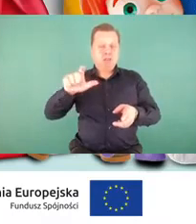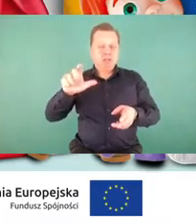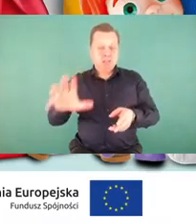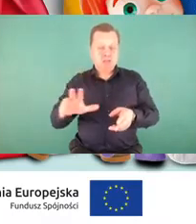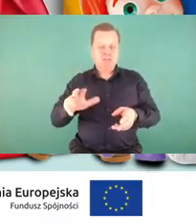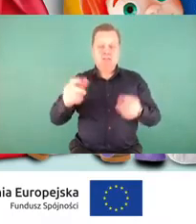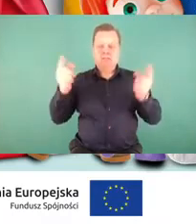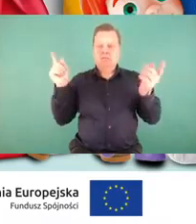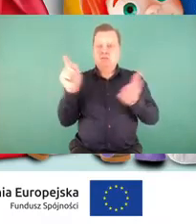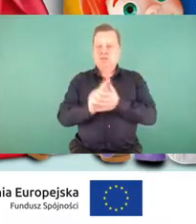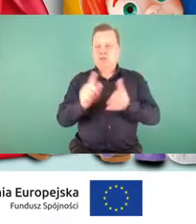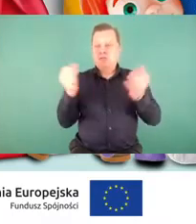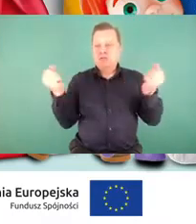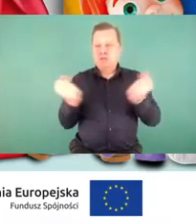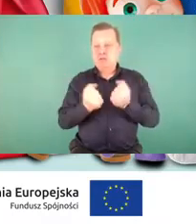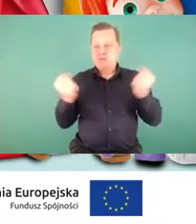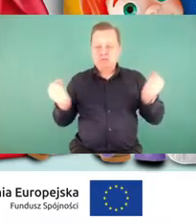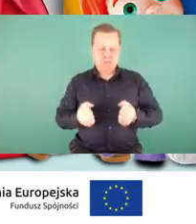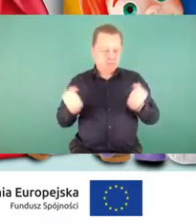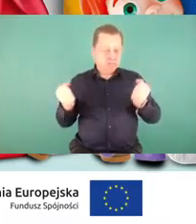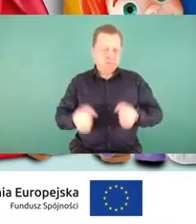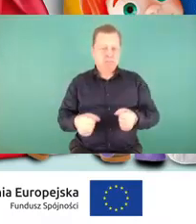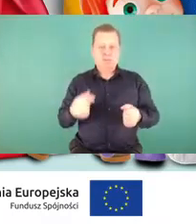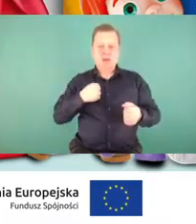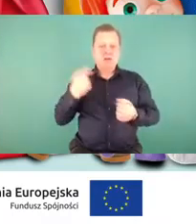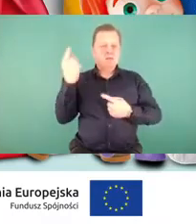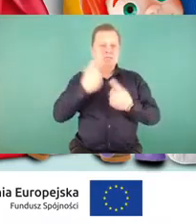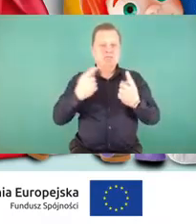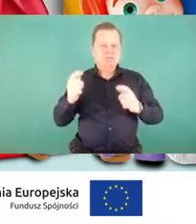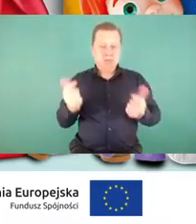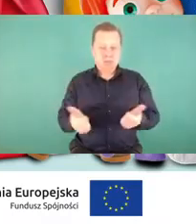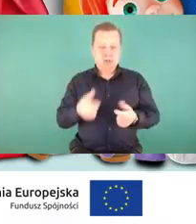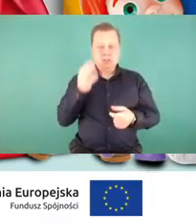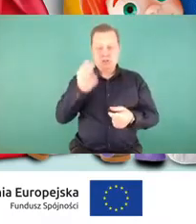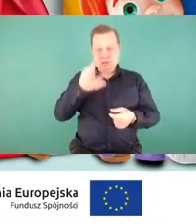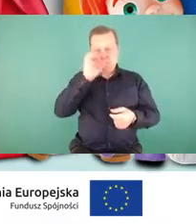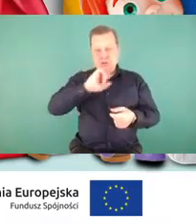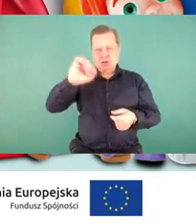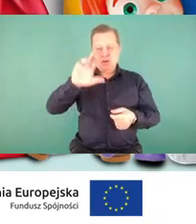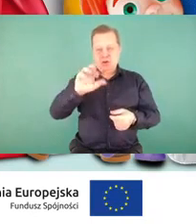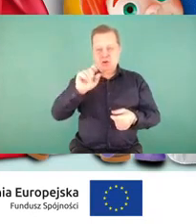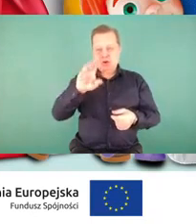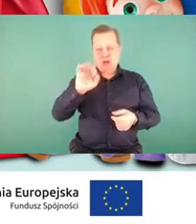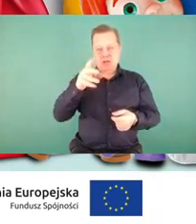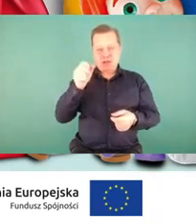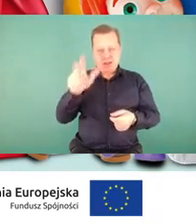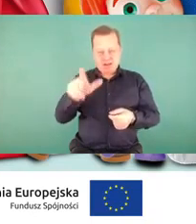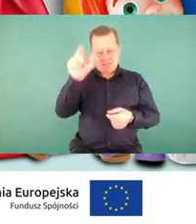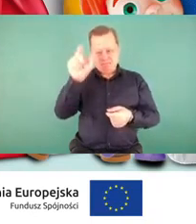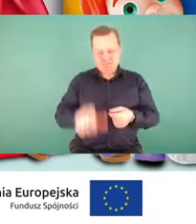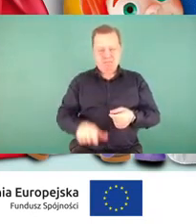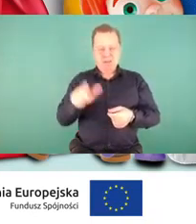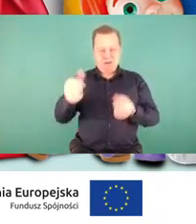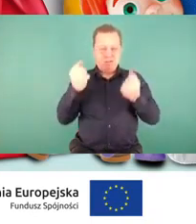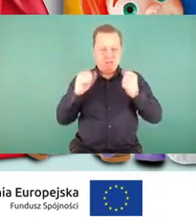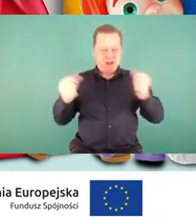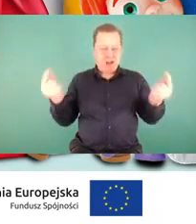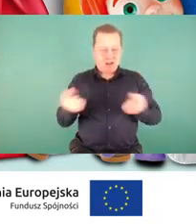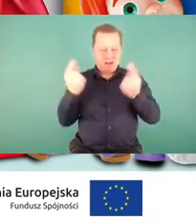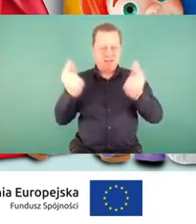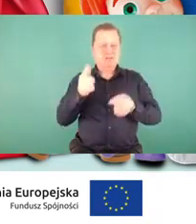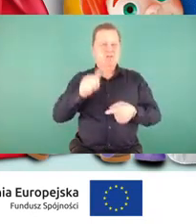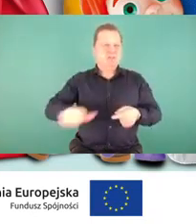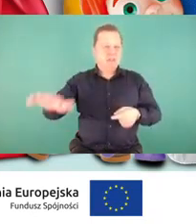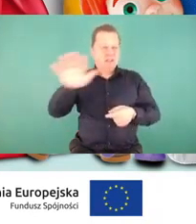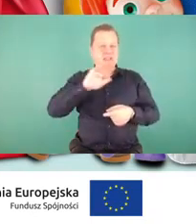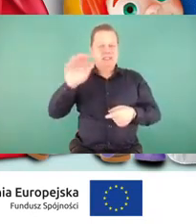sukcesem. Jestem przekonany, że dziś nosorożca, rogatka, bohatera naszej kampanii rozpoznaje większość dzieci